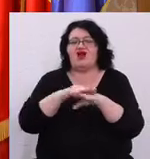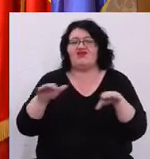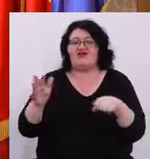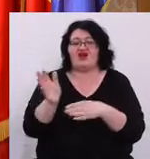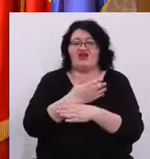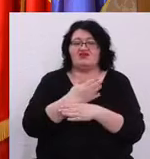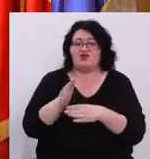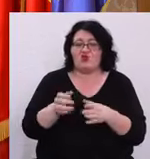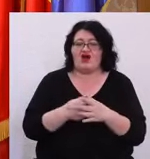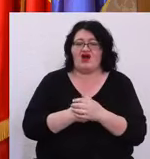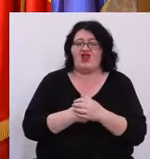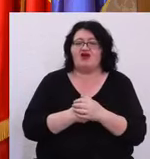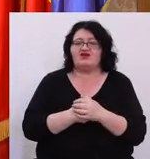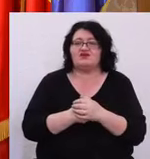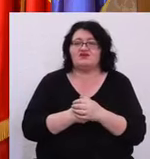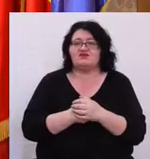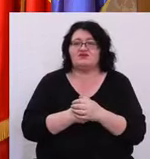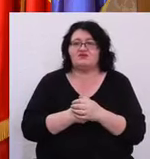național.